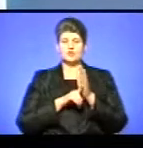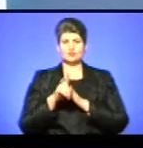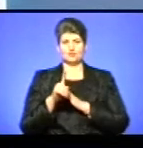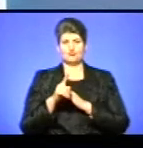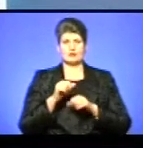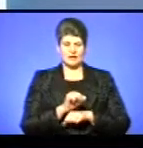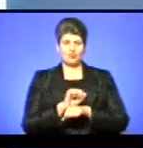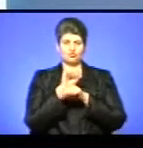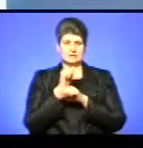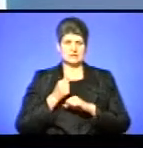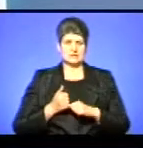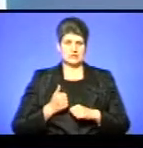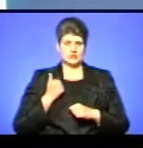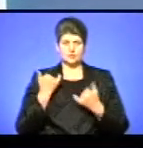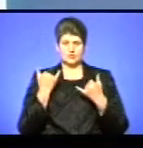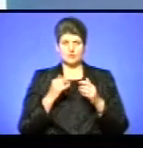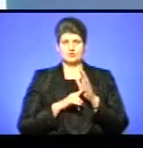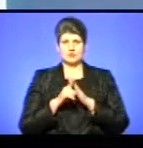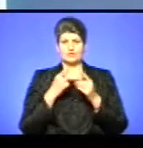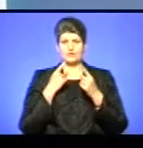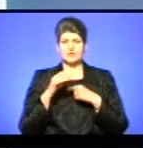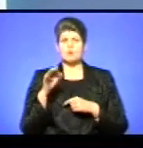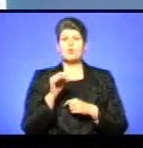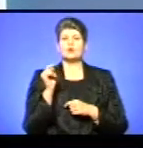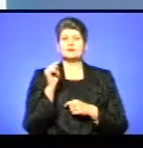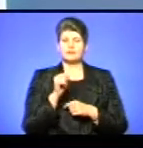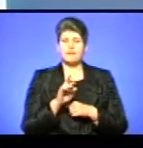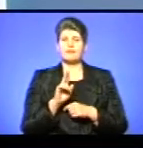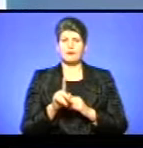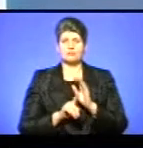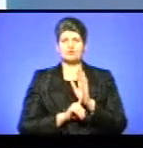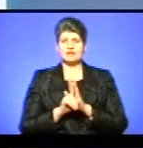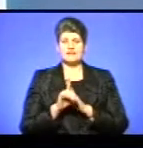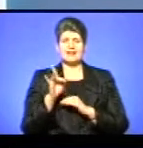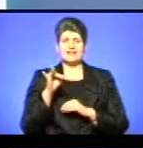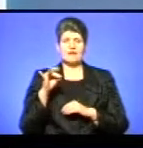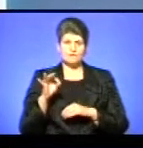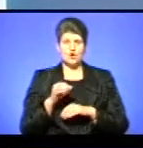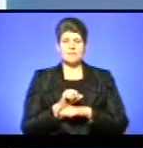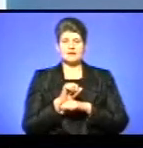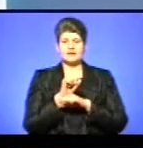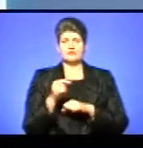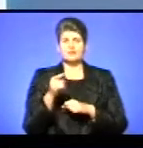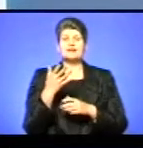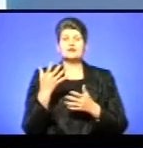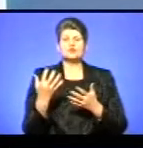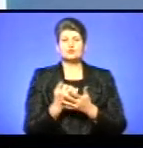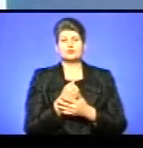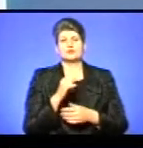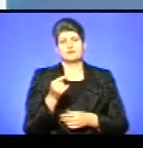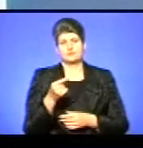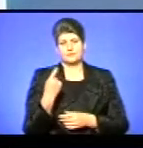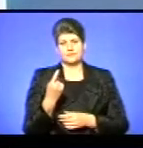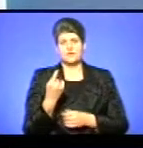Гідності. Сьогодні ми поговоримо про те, як почався Євромайдан в Тернополі і які його здобутки для Тернопільщини.